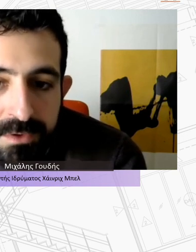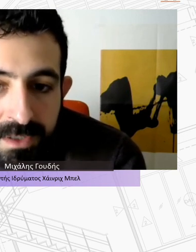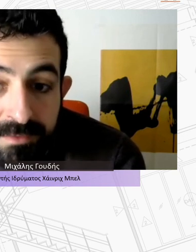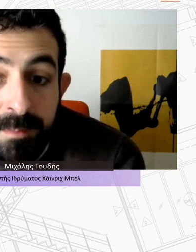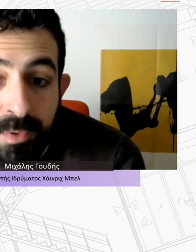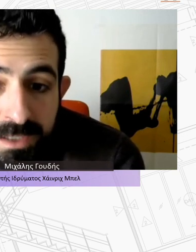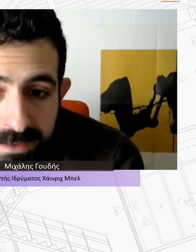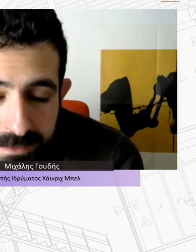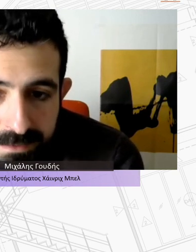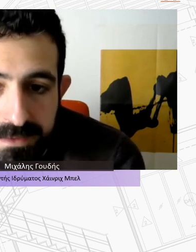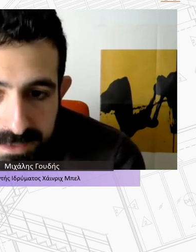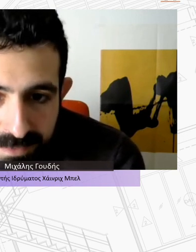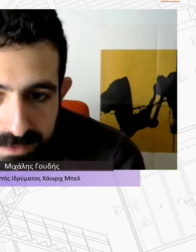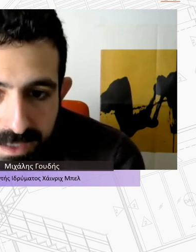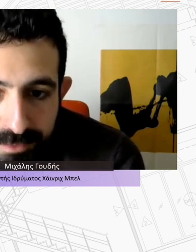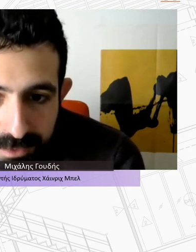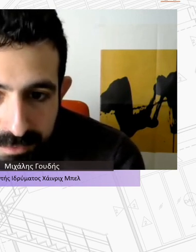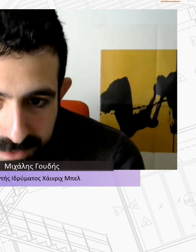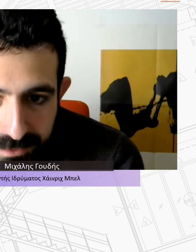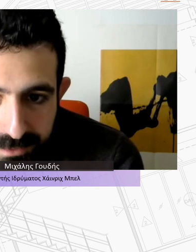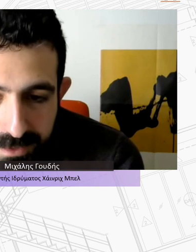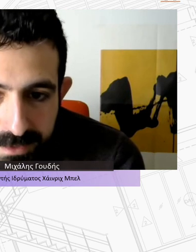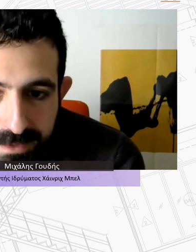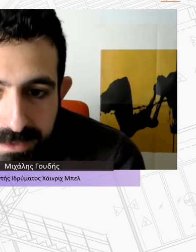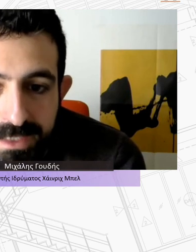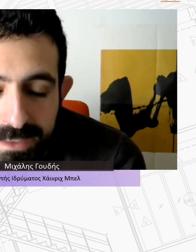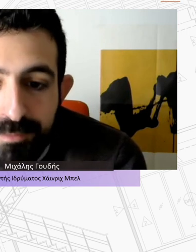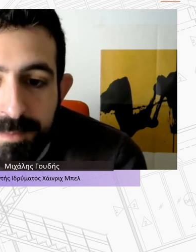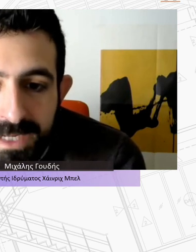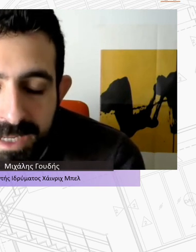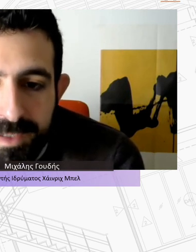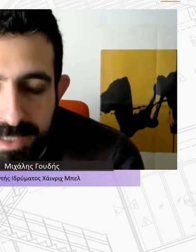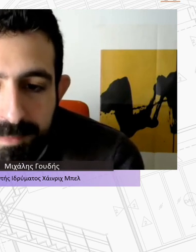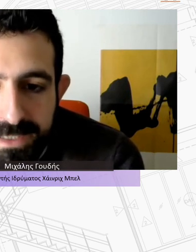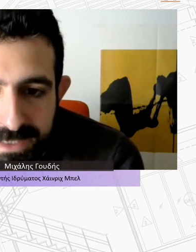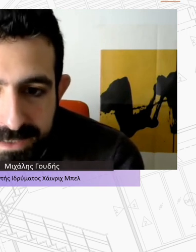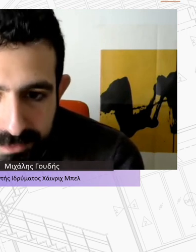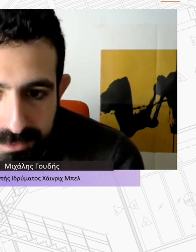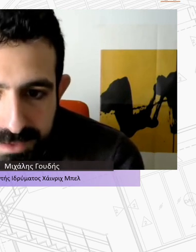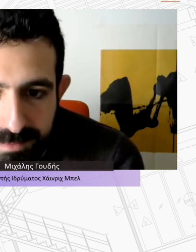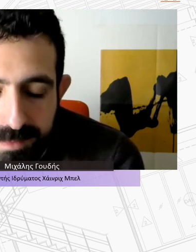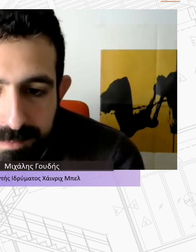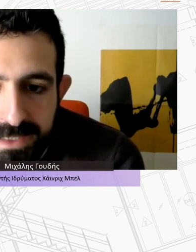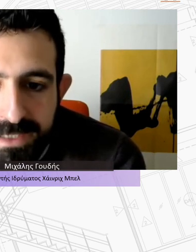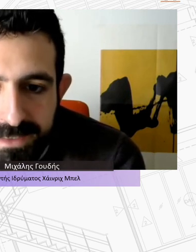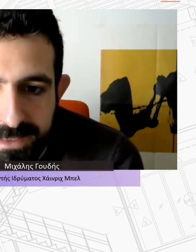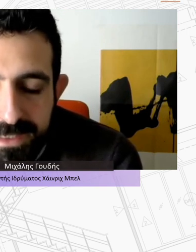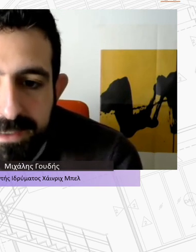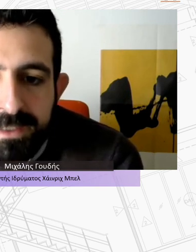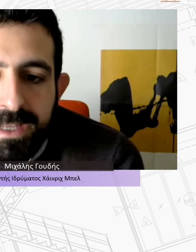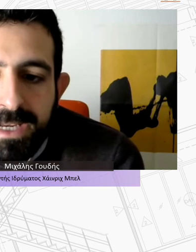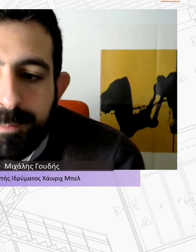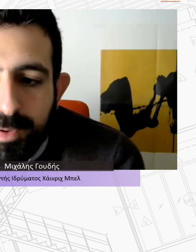πολιτών που δυσκολεύονται πολύ σήμερα αυτό είναι το βασικό και να αρχίσουμε να μιλάμε να μιλάμε ανοιχτά για αυτό το ζήτημα να μην είναι η